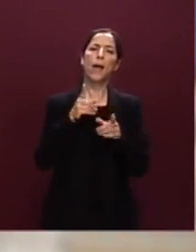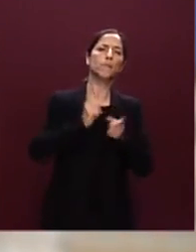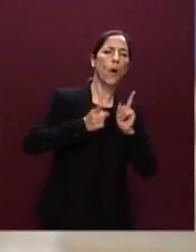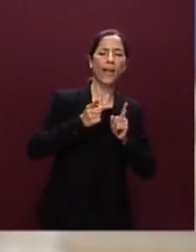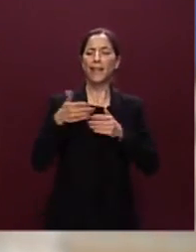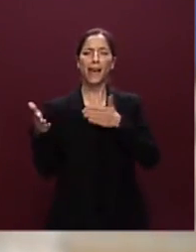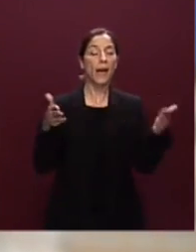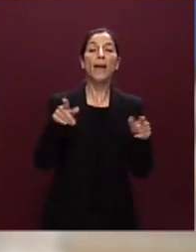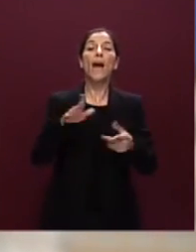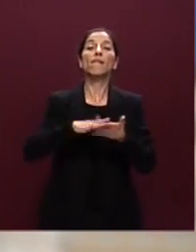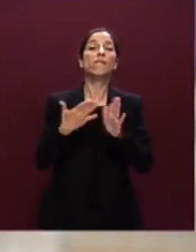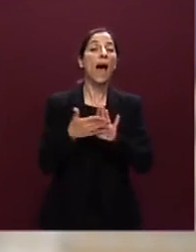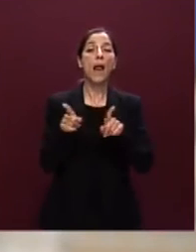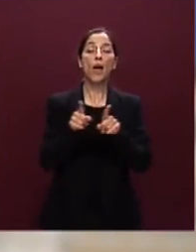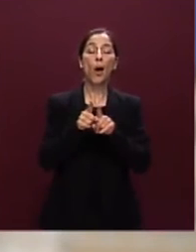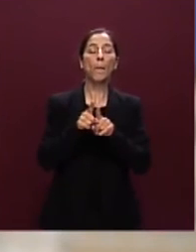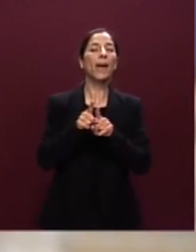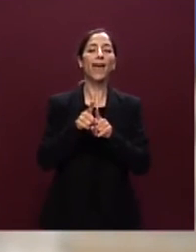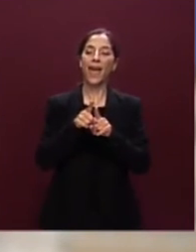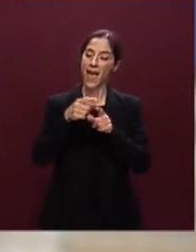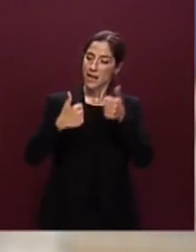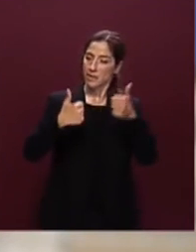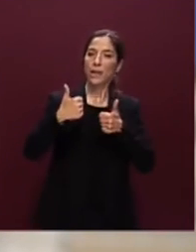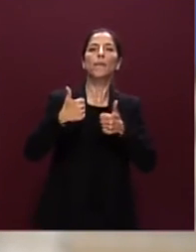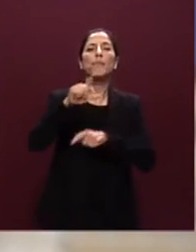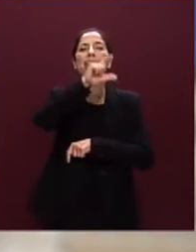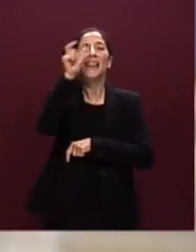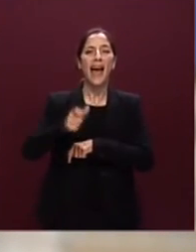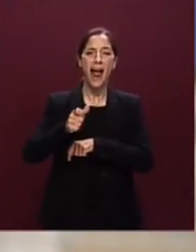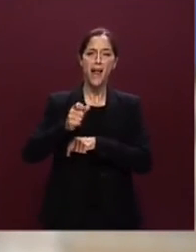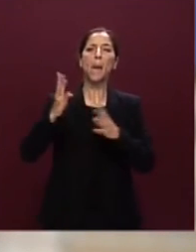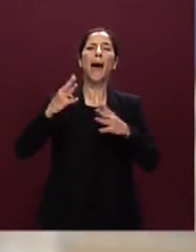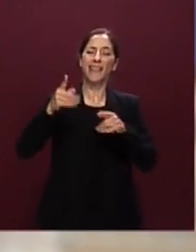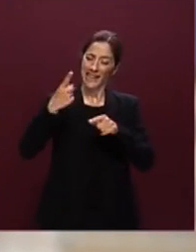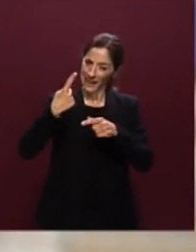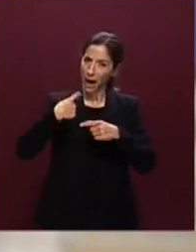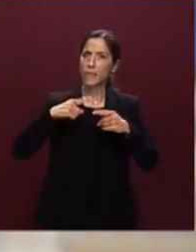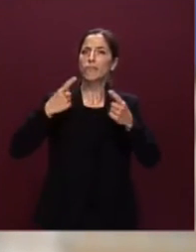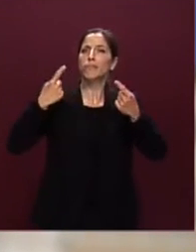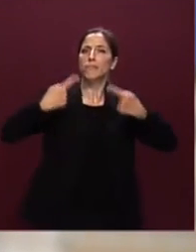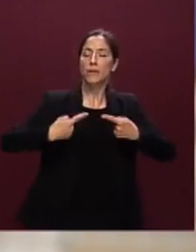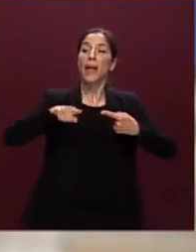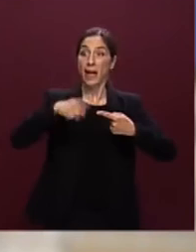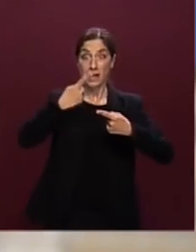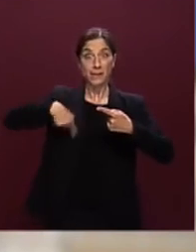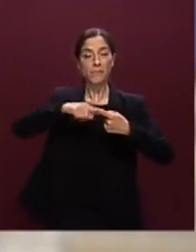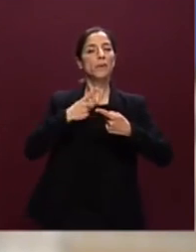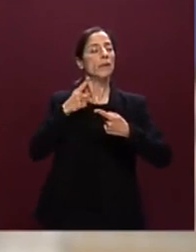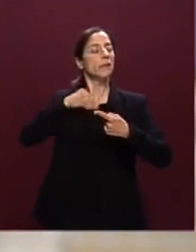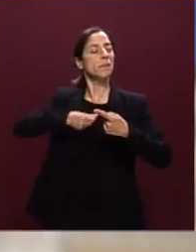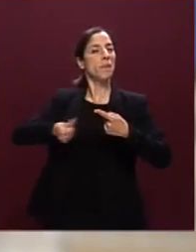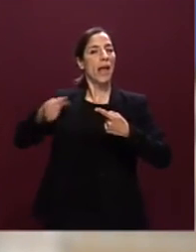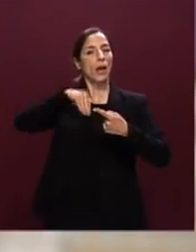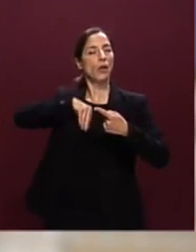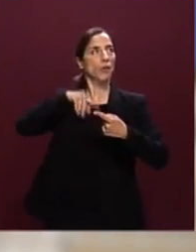partita per l'Italia noi certamente la metteremo in campo con questo spirito la metteremo in campo con questo obiettivo e non mancherà da parte